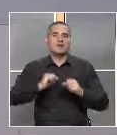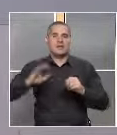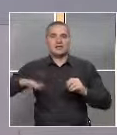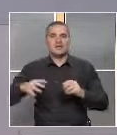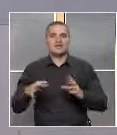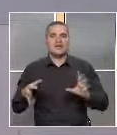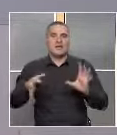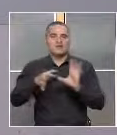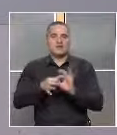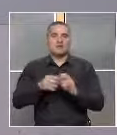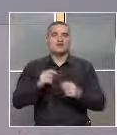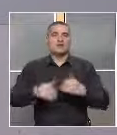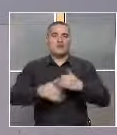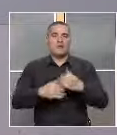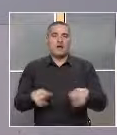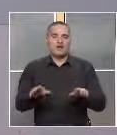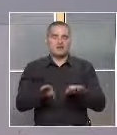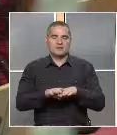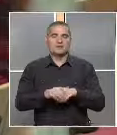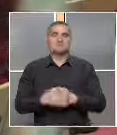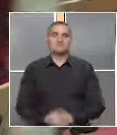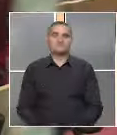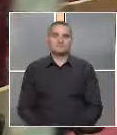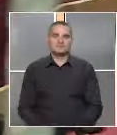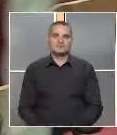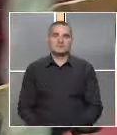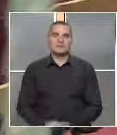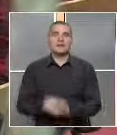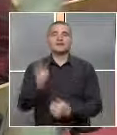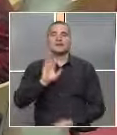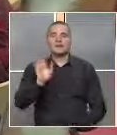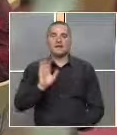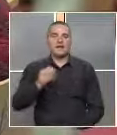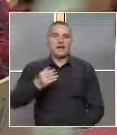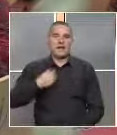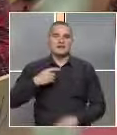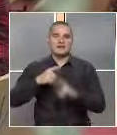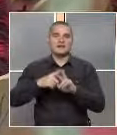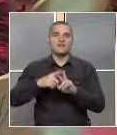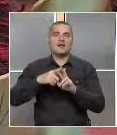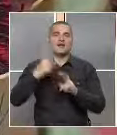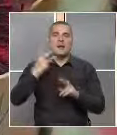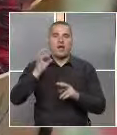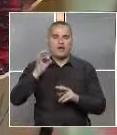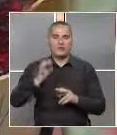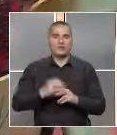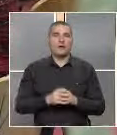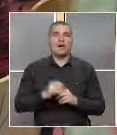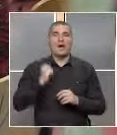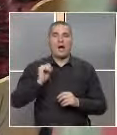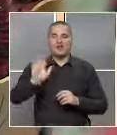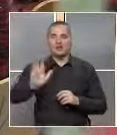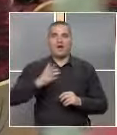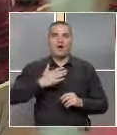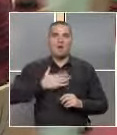взаимодействат и си помагат взаимно. Здравей! Аз съм Нео. А това